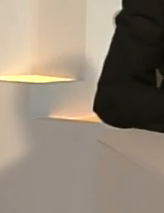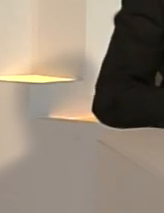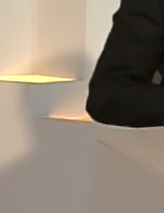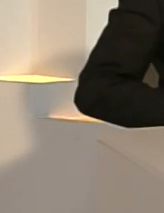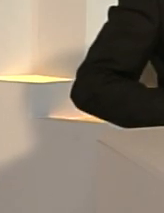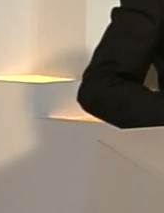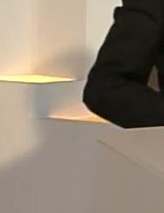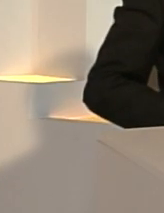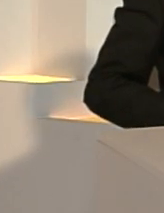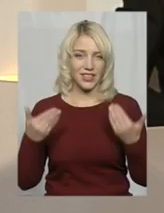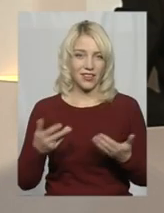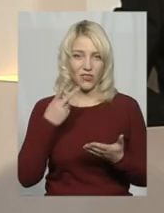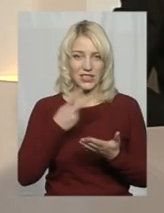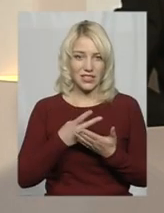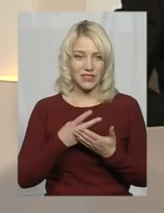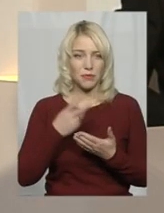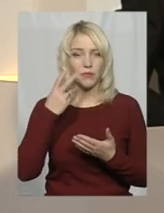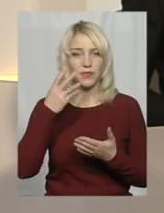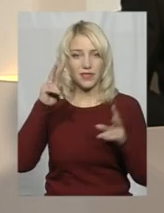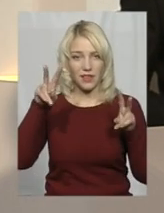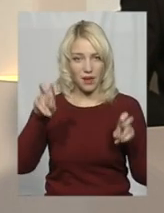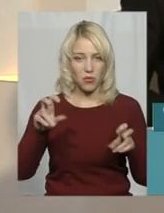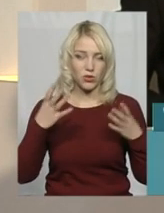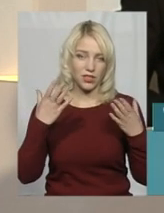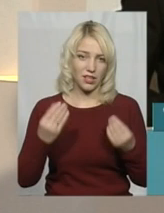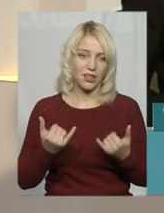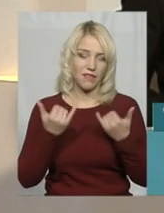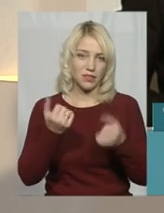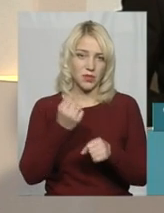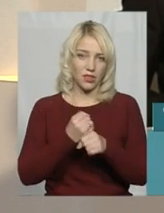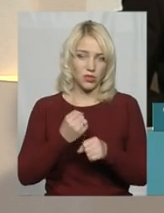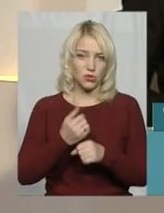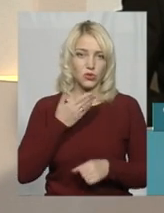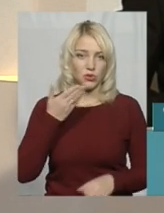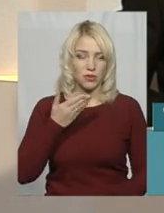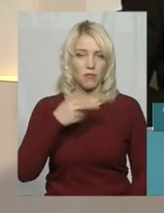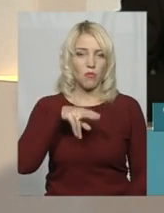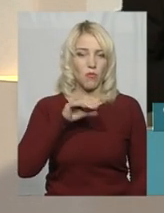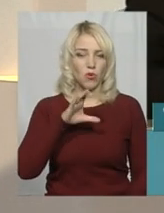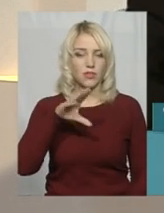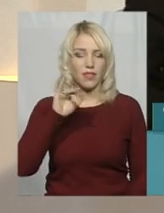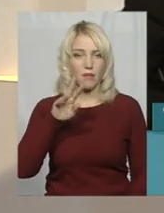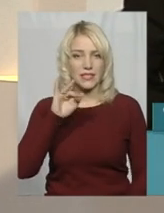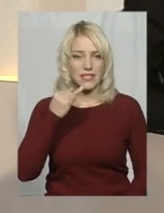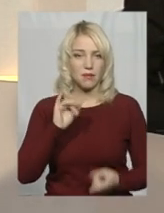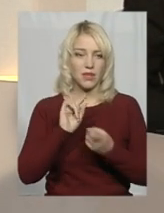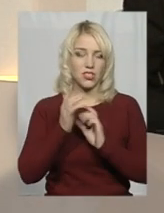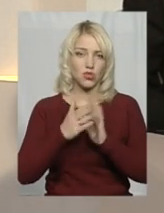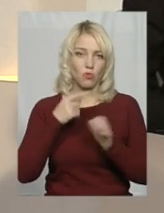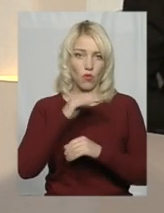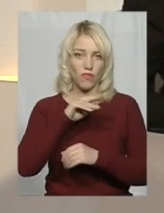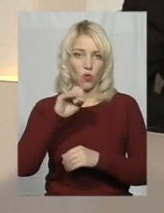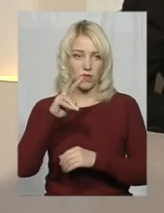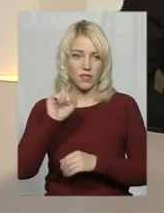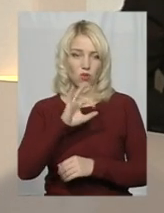Вітаю вас, шановні телеглядачі. В ефірі програма «Тема дня». В студії працюють Віталій Постемський та перекладач на жест в умову Оксана